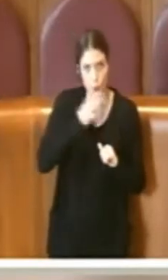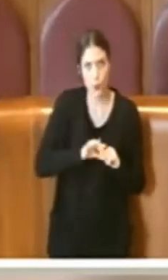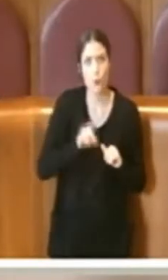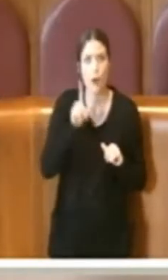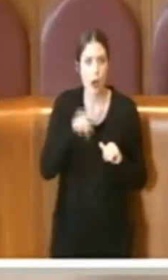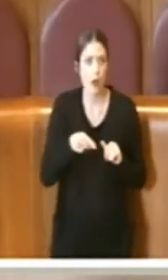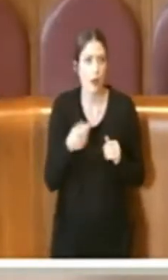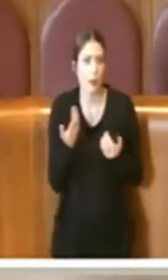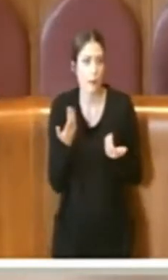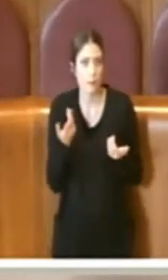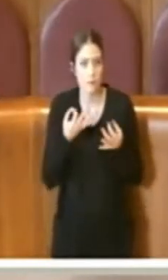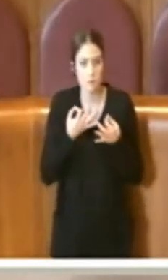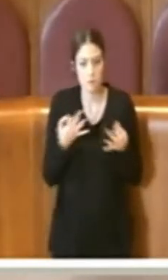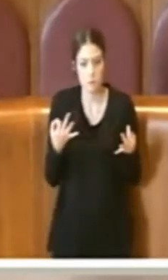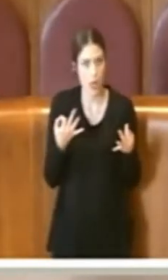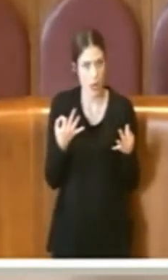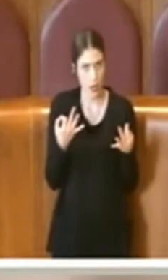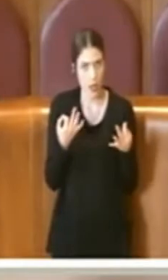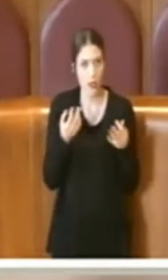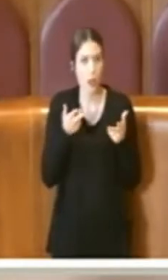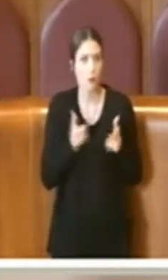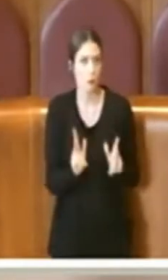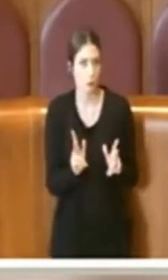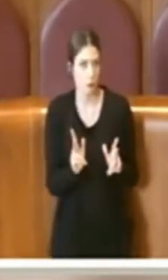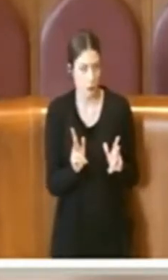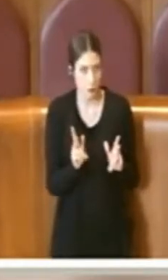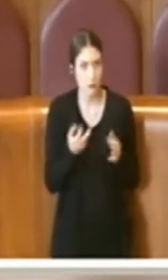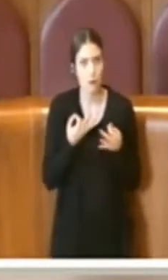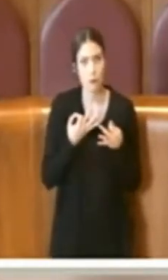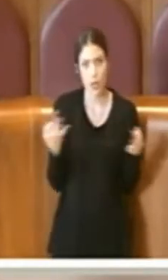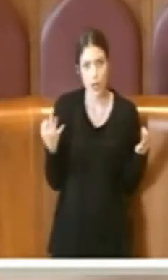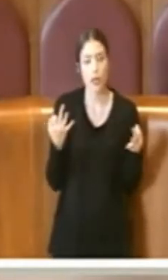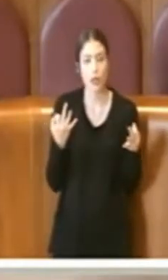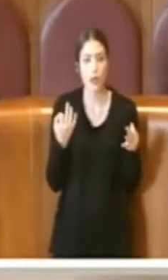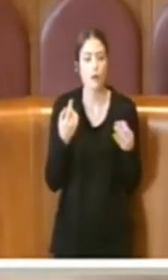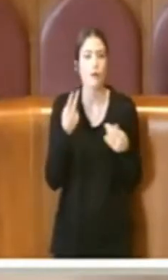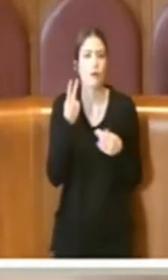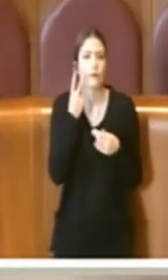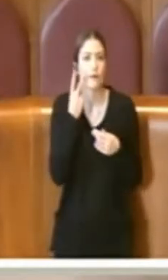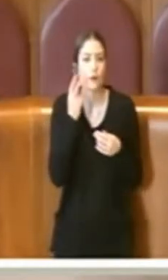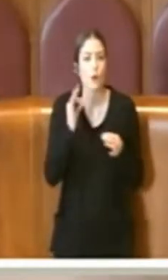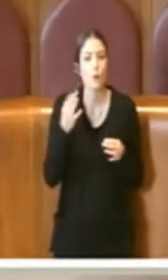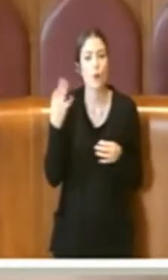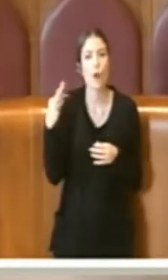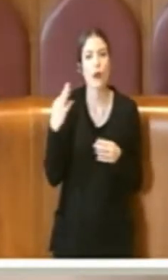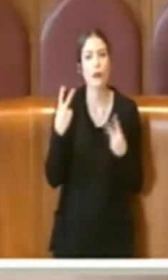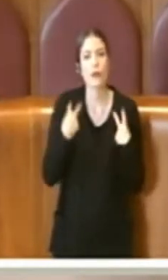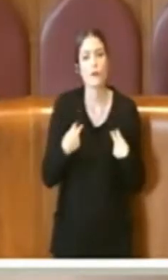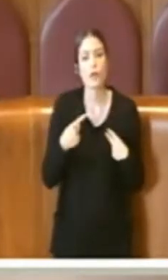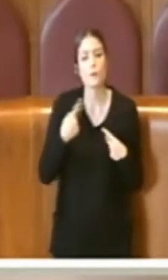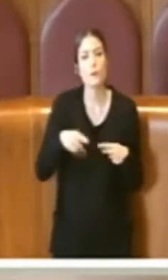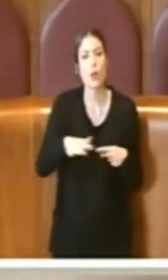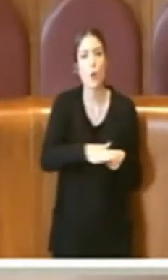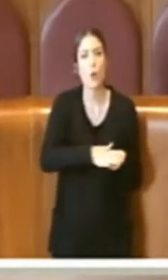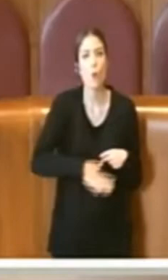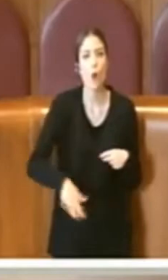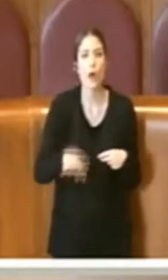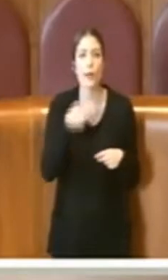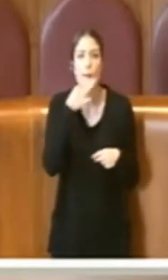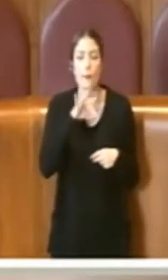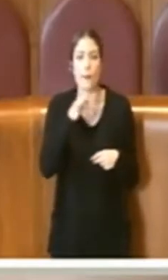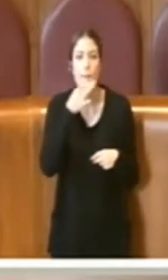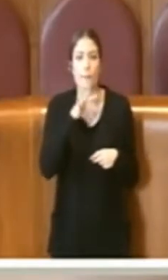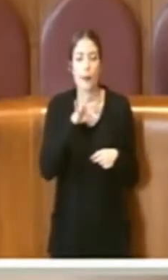bene. Quindi guardiamo alla qualità della vita e questi sono luoghi dove in molti casi